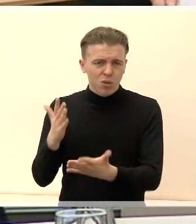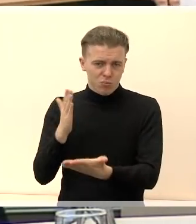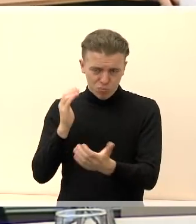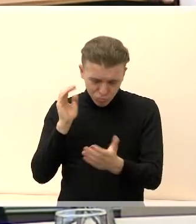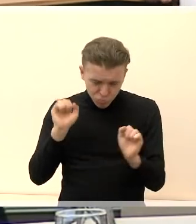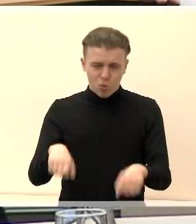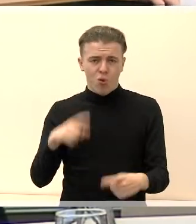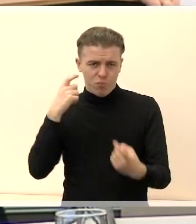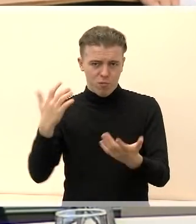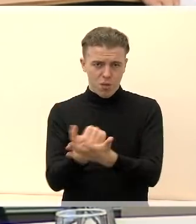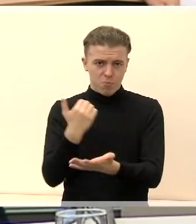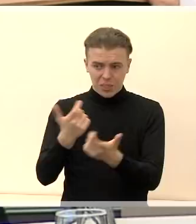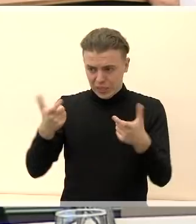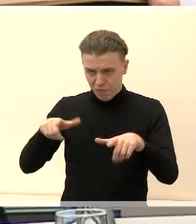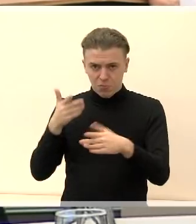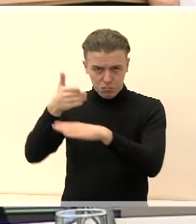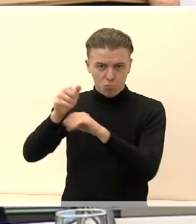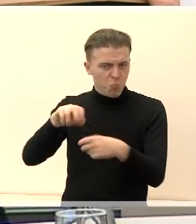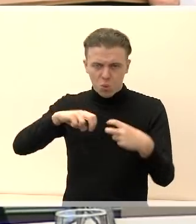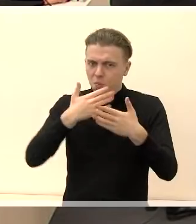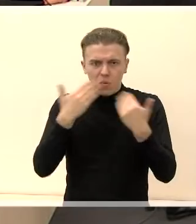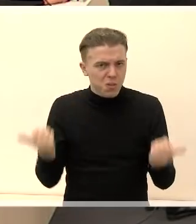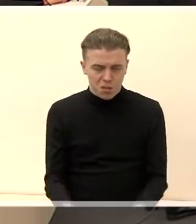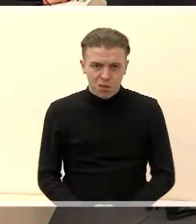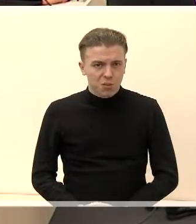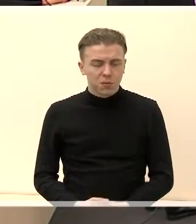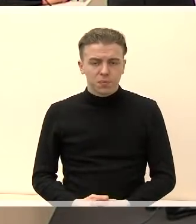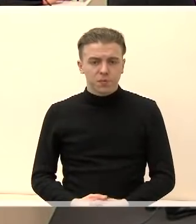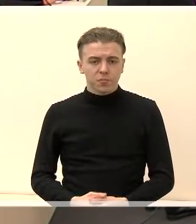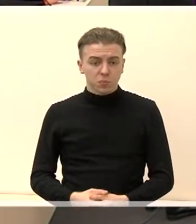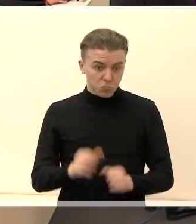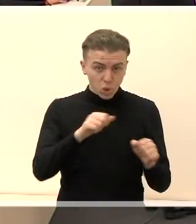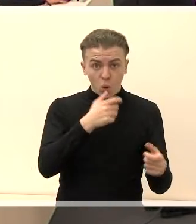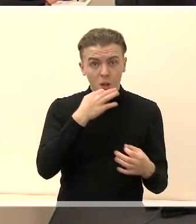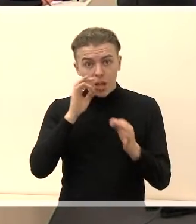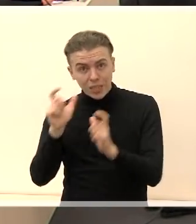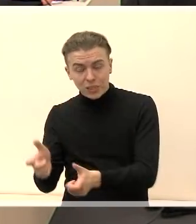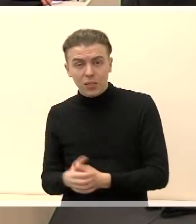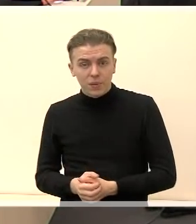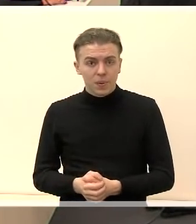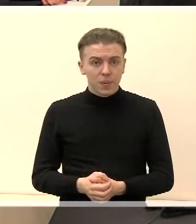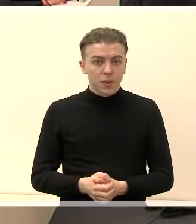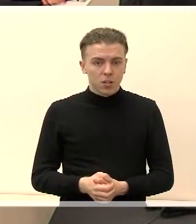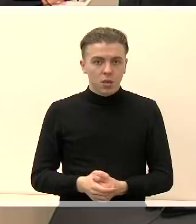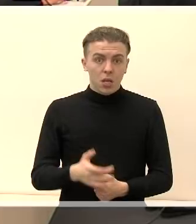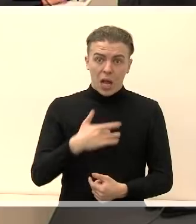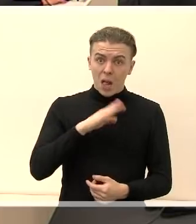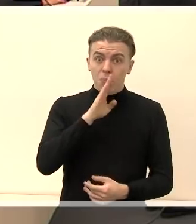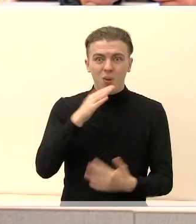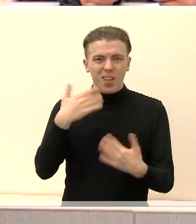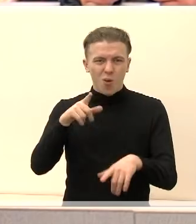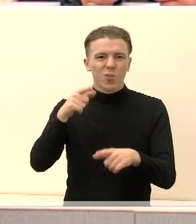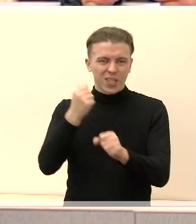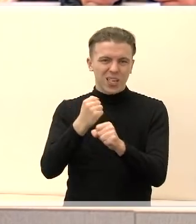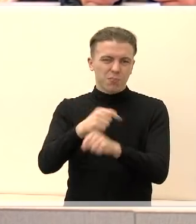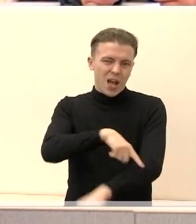galima gauti savo valdybėje, tikrai nėra jokios problemos. Supratom, duodom atsakyti greitai. Gal ta moteris jau dirba ne pirmie metai,